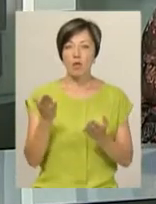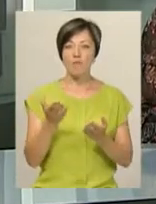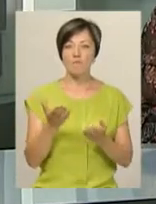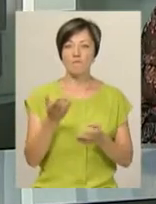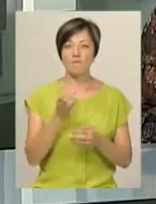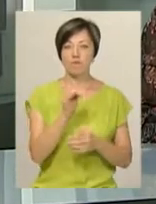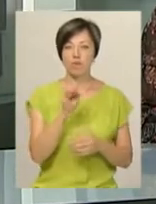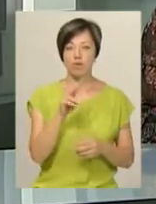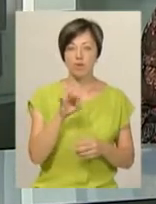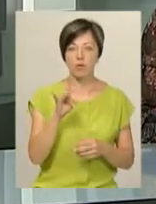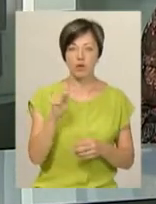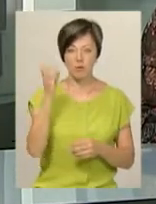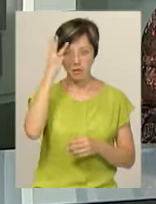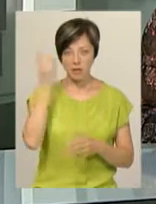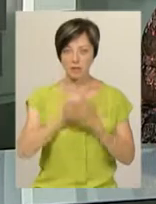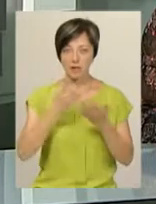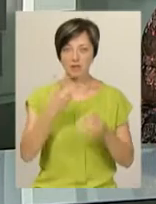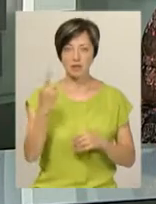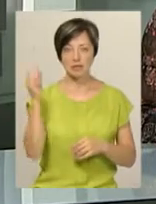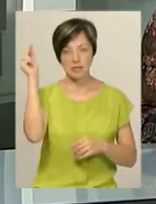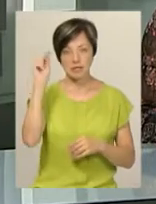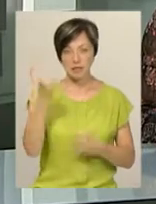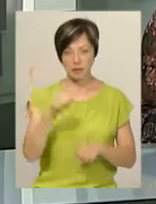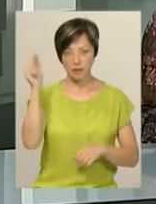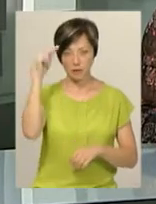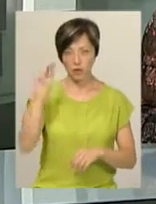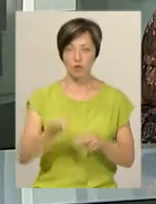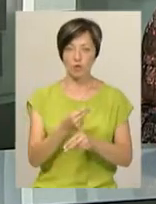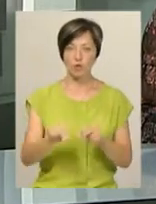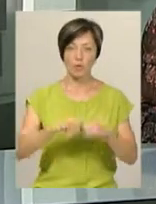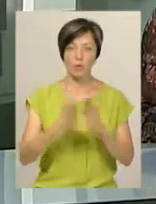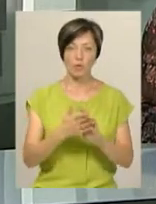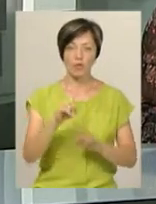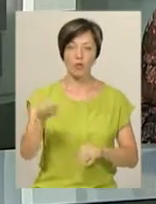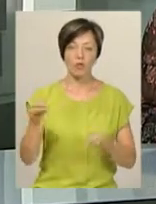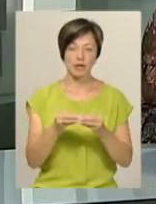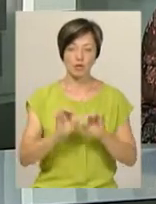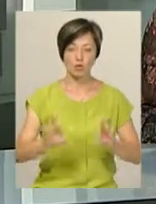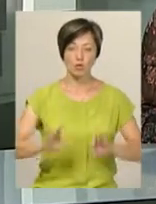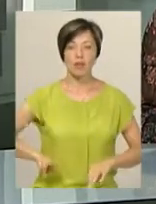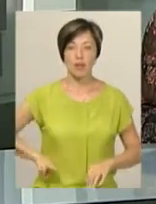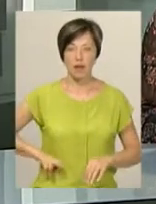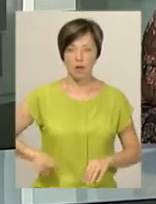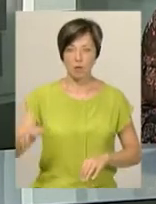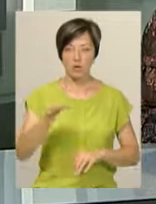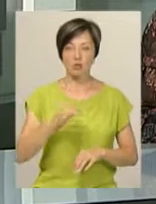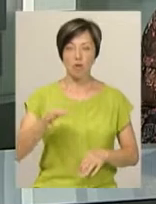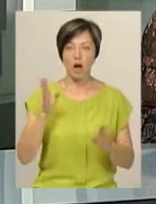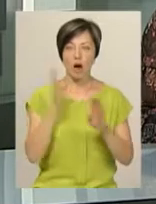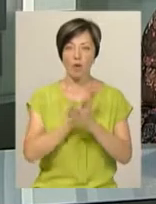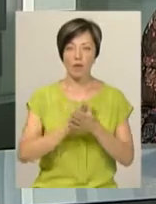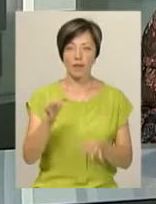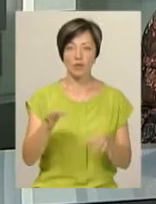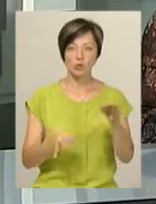презентують у Хмельницькому 21 серпня в навчально-виховному комплексі номер 10, розповів директор Хмельницького обласного еколого